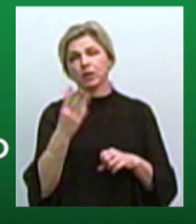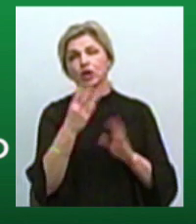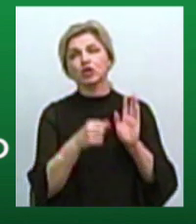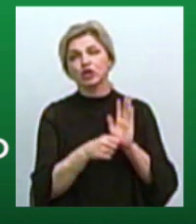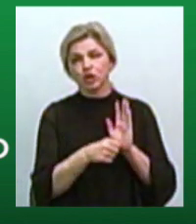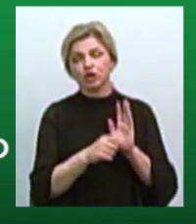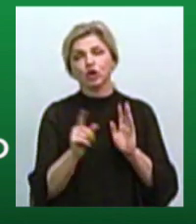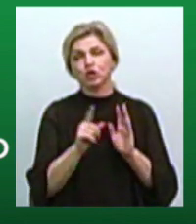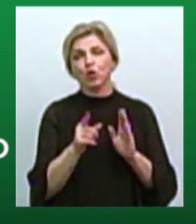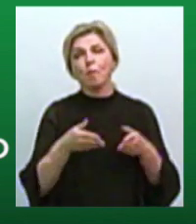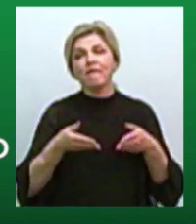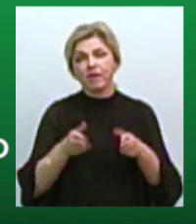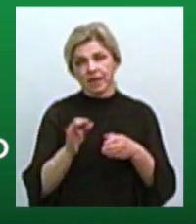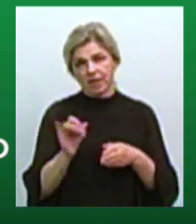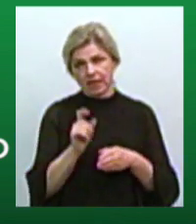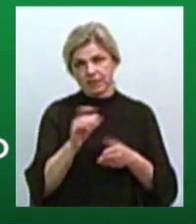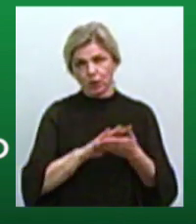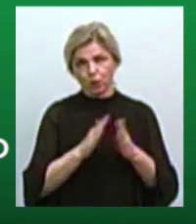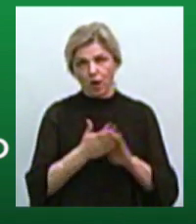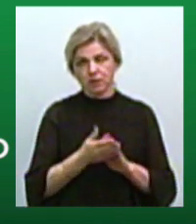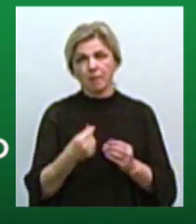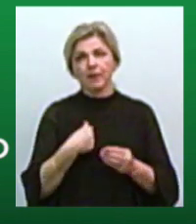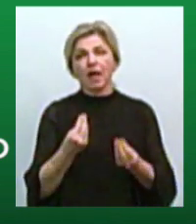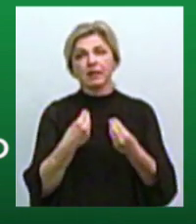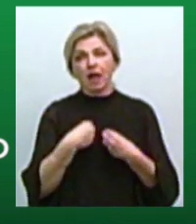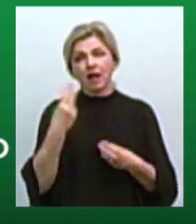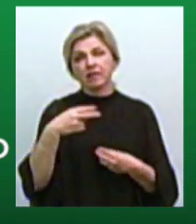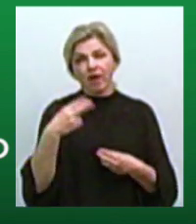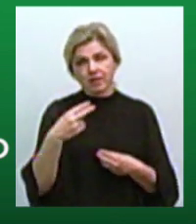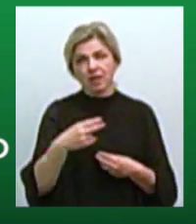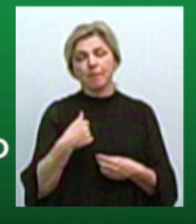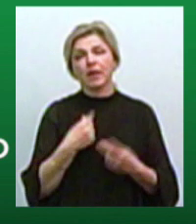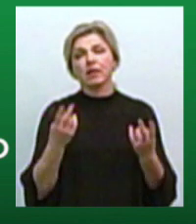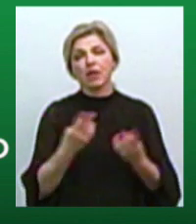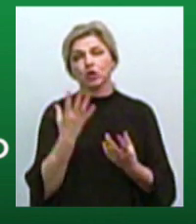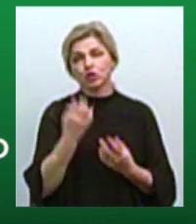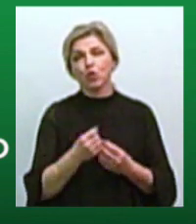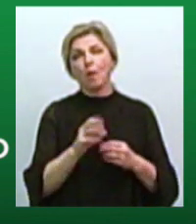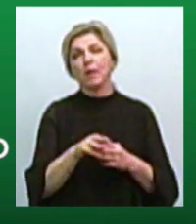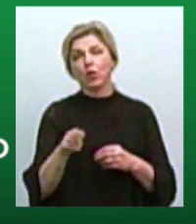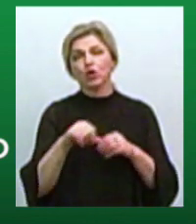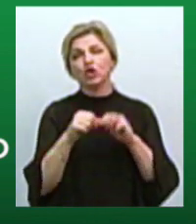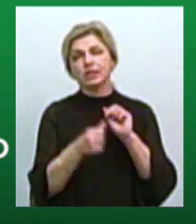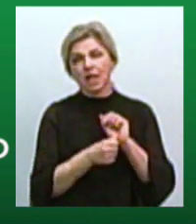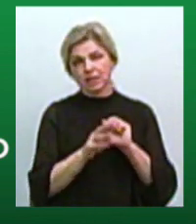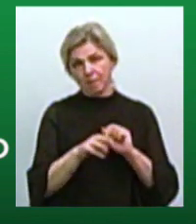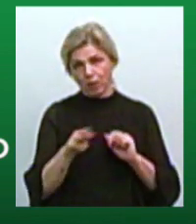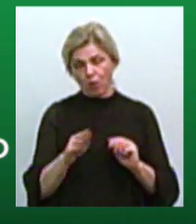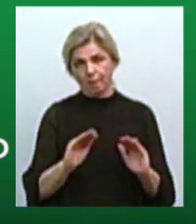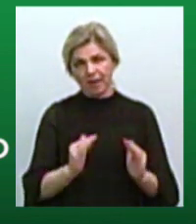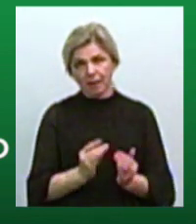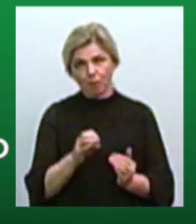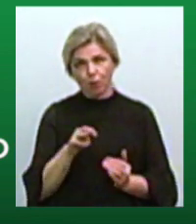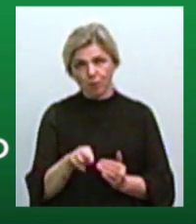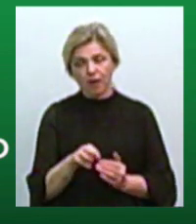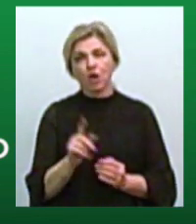Ну так, щоб вийти із ситуації. Мені дали 20-ку, грубо кажучи. Мені потрібно буде ще мільйонів 16 мінімум. Про те,